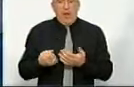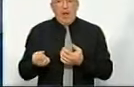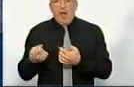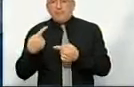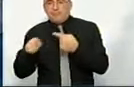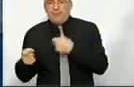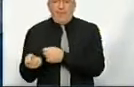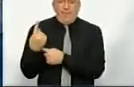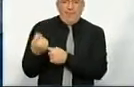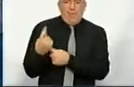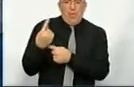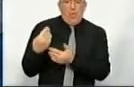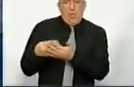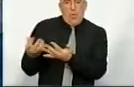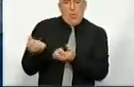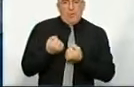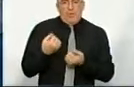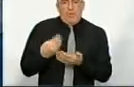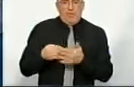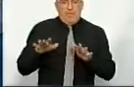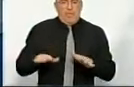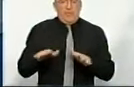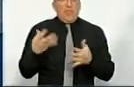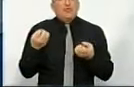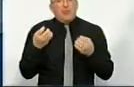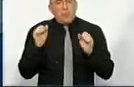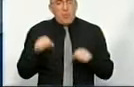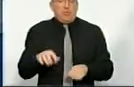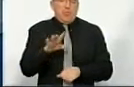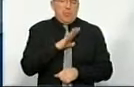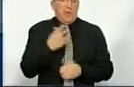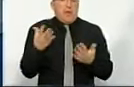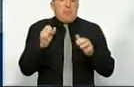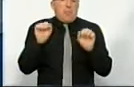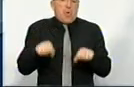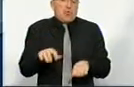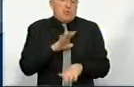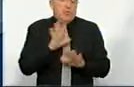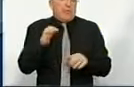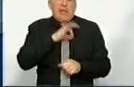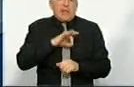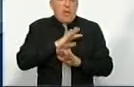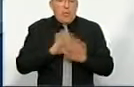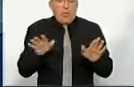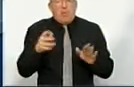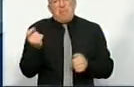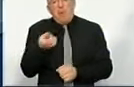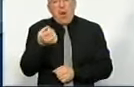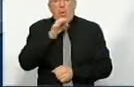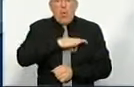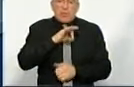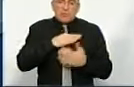місцевого отримання коштів, фінансування місцевого, які ще можуть бути, якими, можливо, не користуються або мало